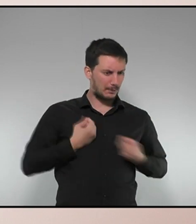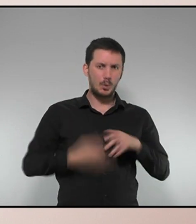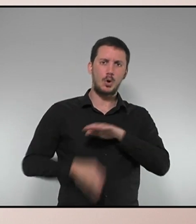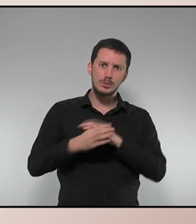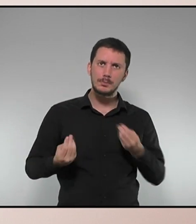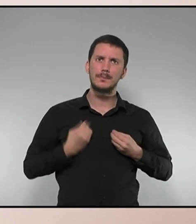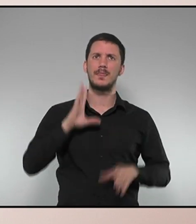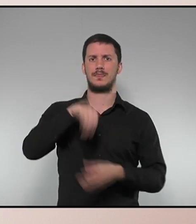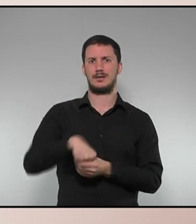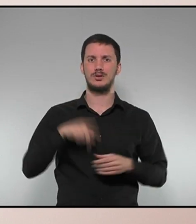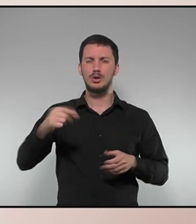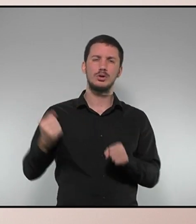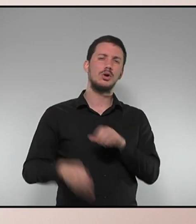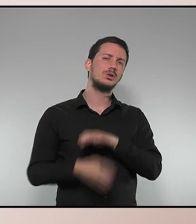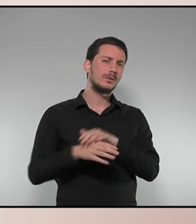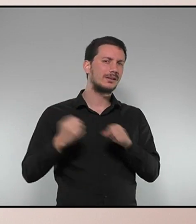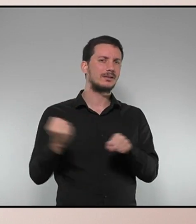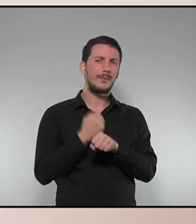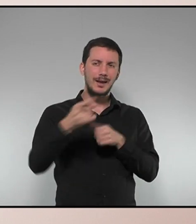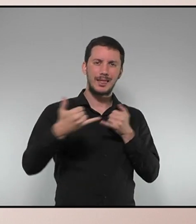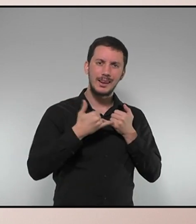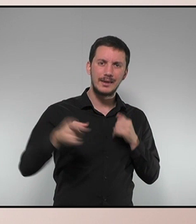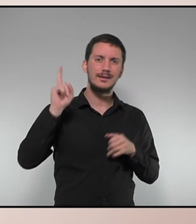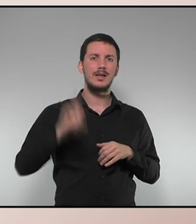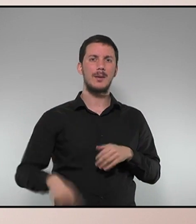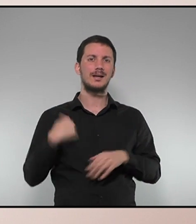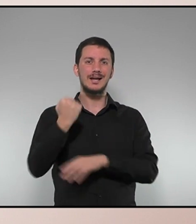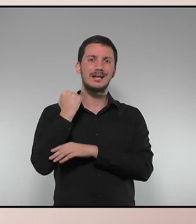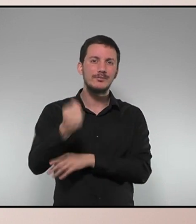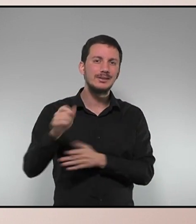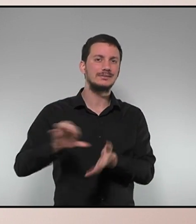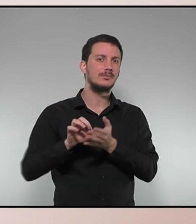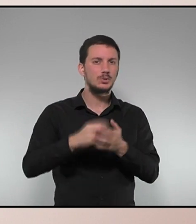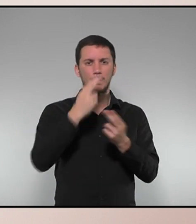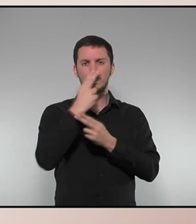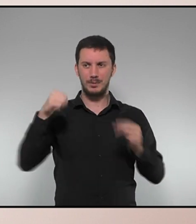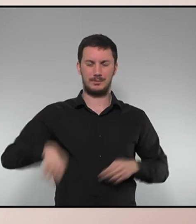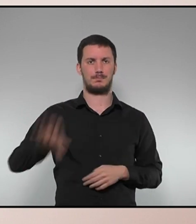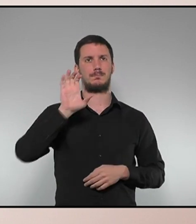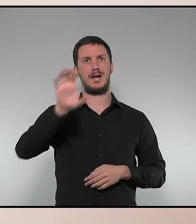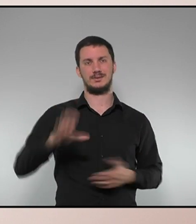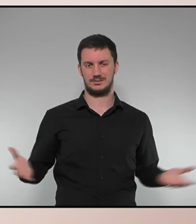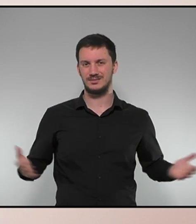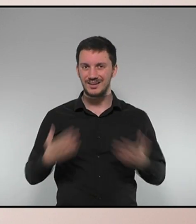treballant en aquesta línia i seguirem treballant reforçant també els serveis públics del país. Moltes gràcies.